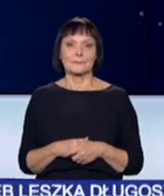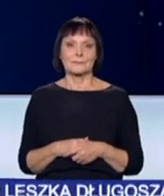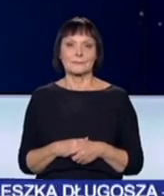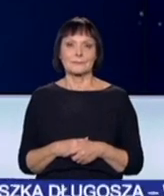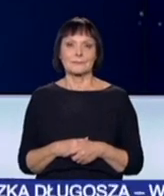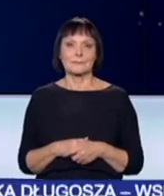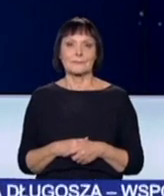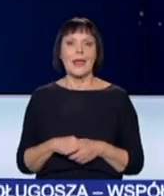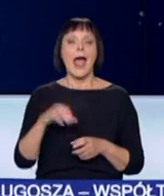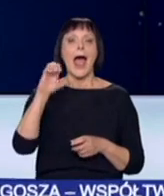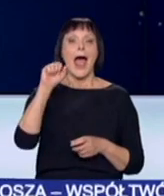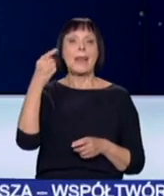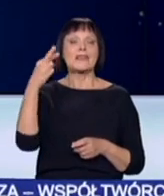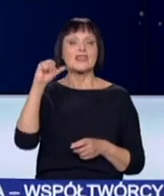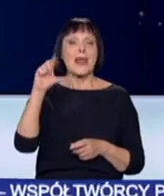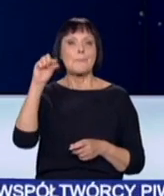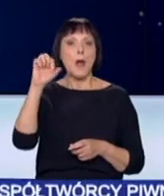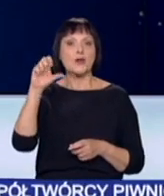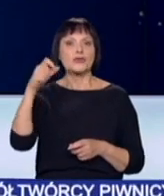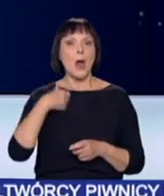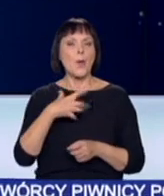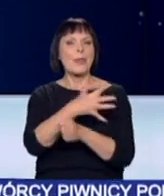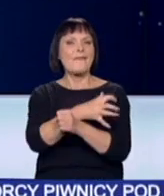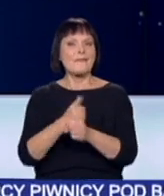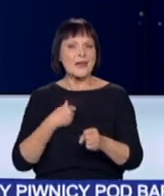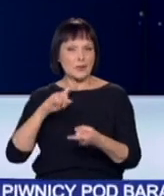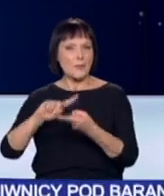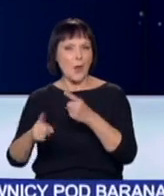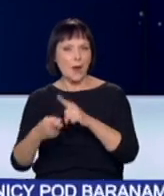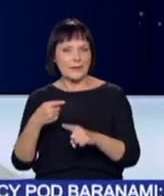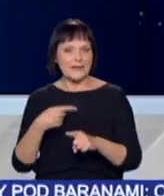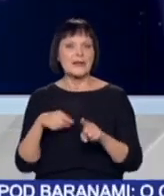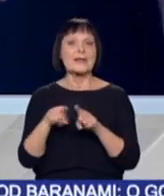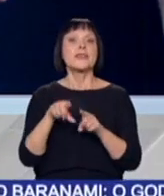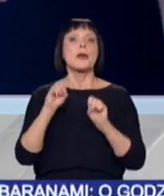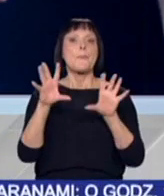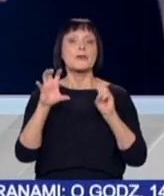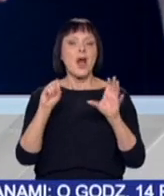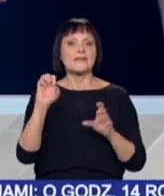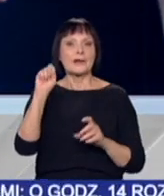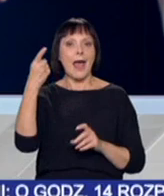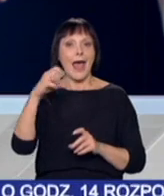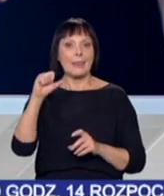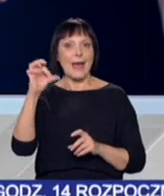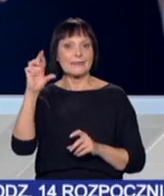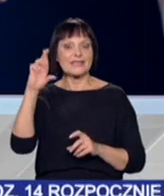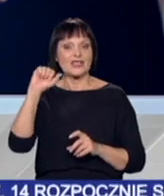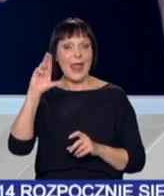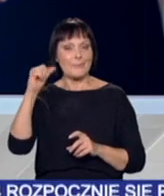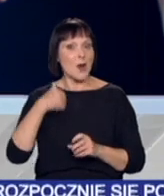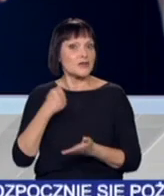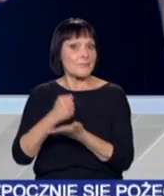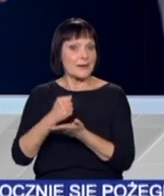Andrzej Poczobut, więzień polityczny reżimu Łukaszenki. Profesor Adam Strzębosz, nestor polskich prawników.